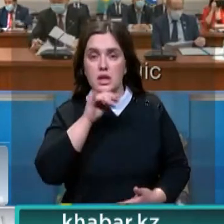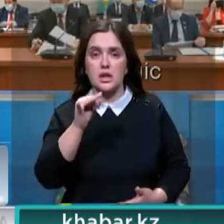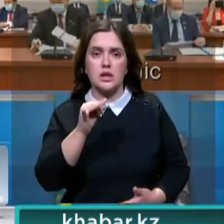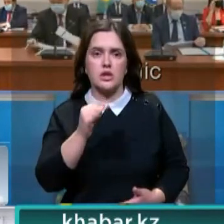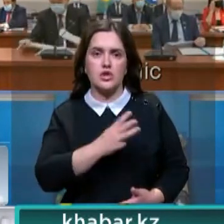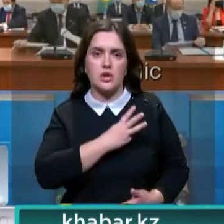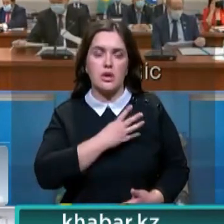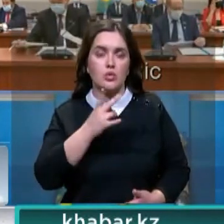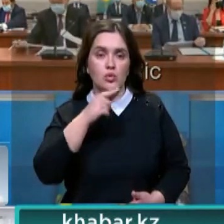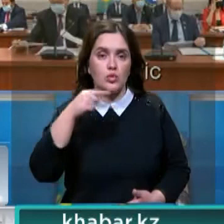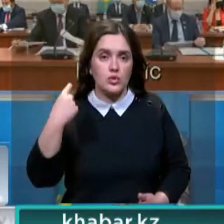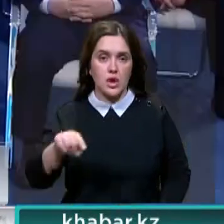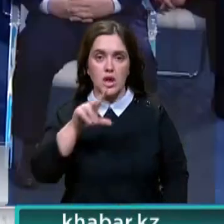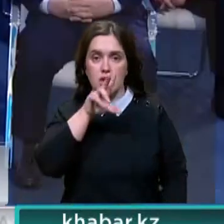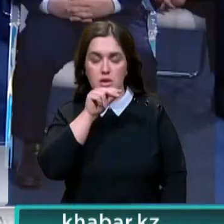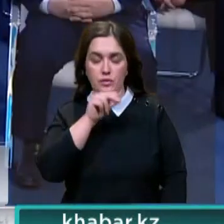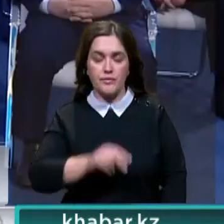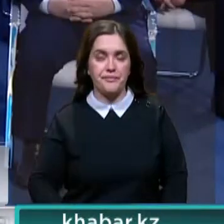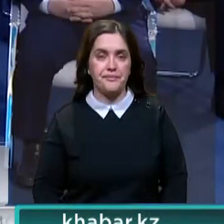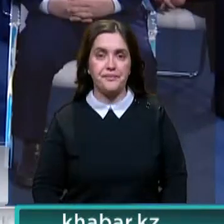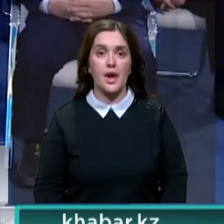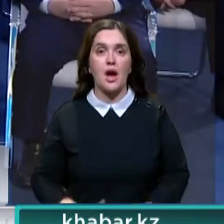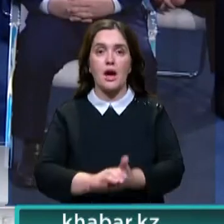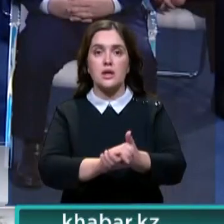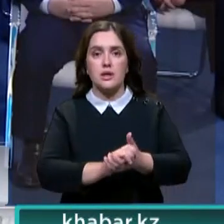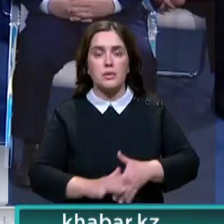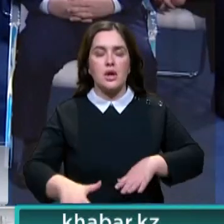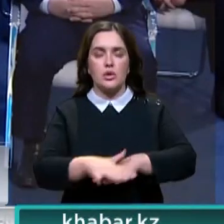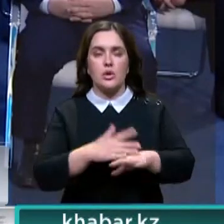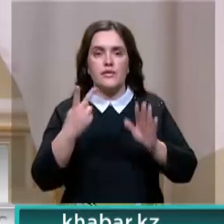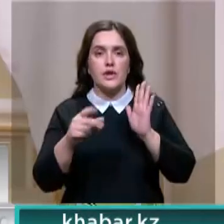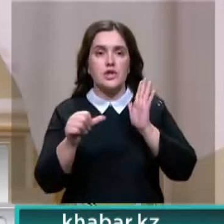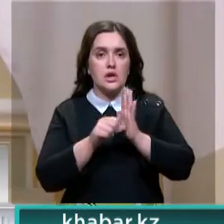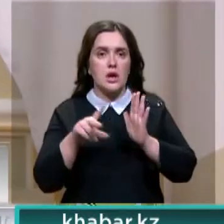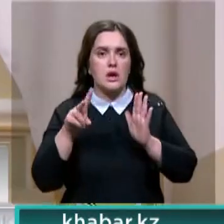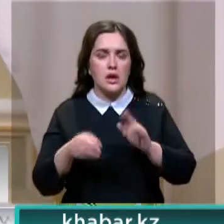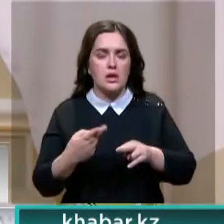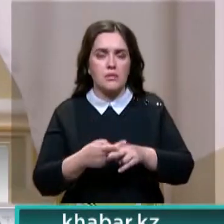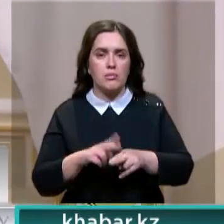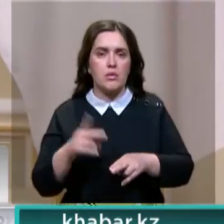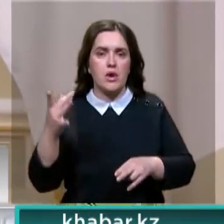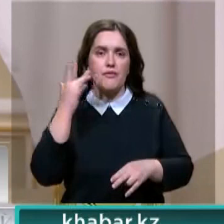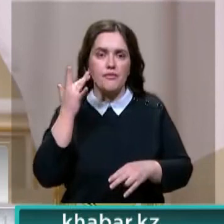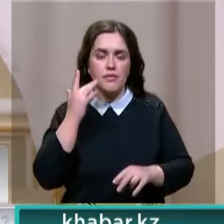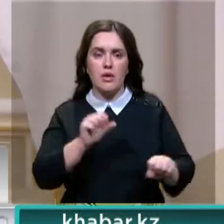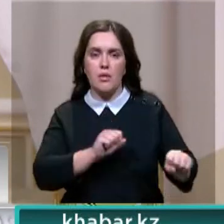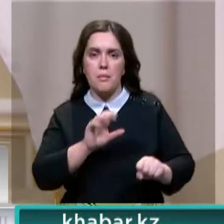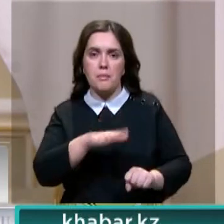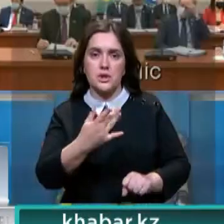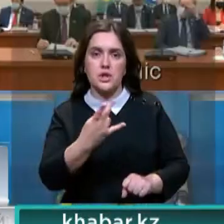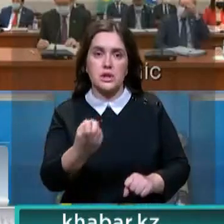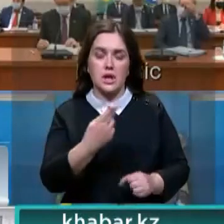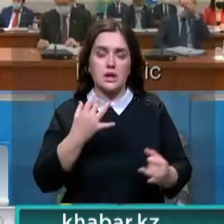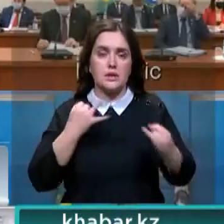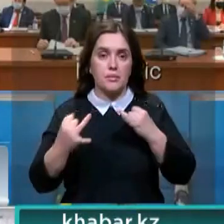желательно владеть русским языком. Ассамблея народа уже 26 лет на страже стабильности и межконфессионального диалога в